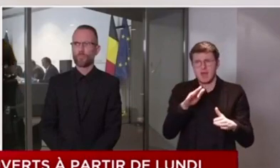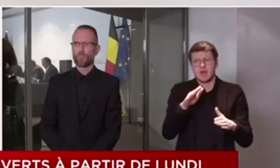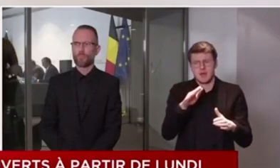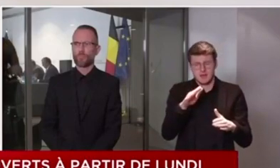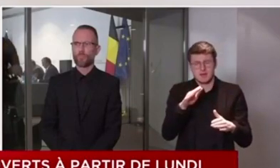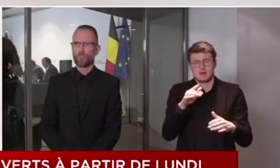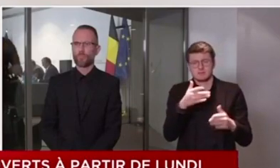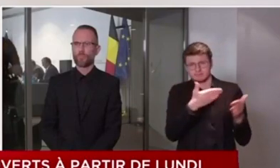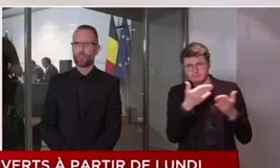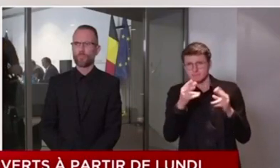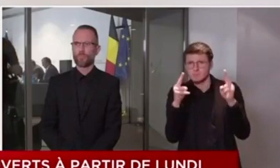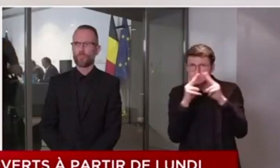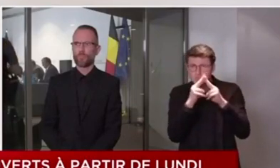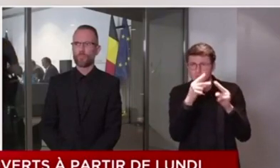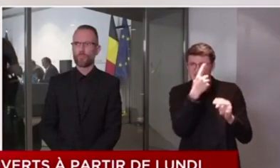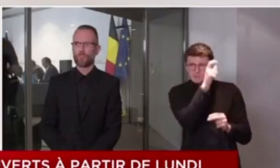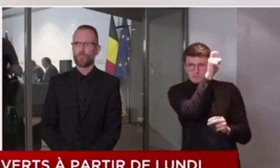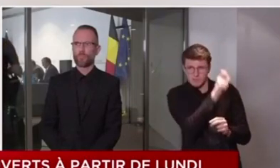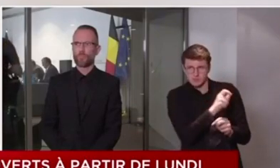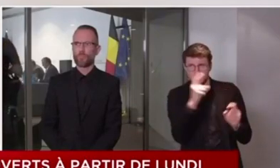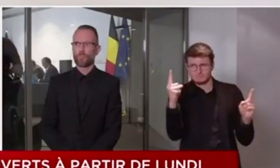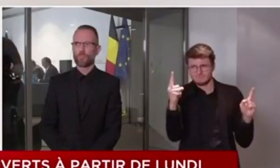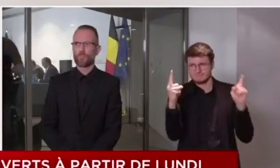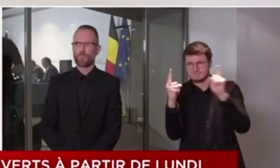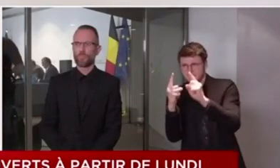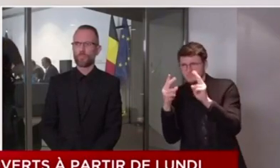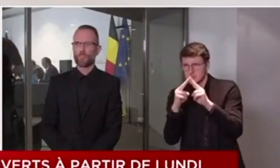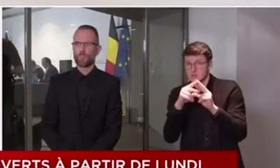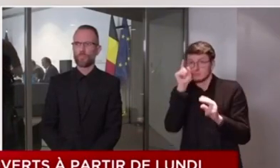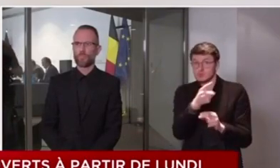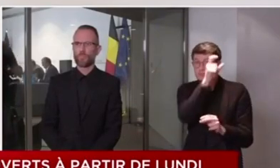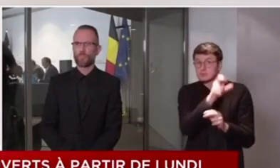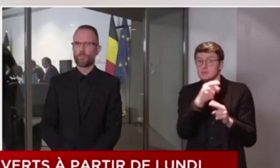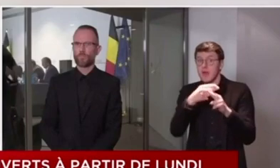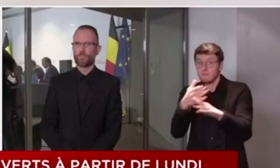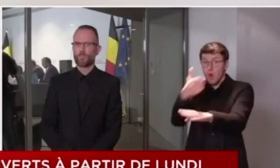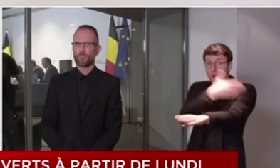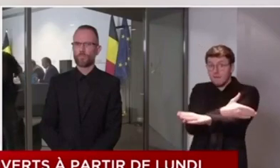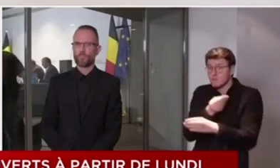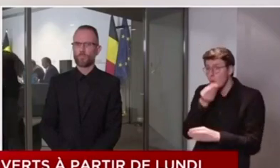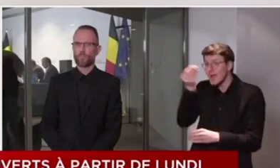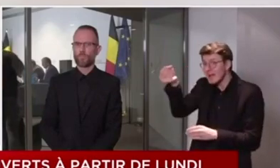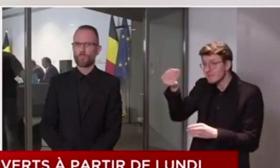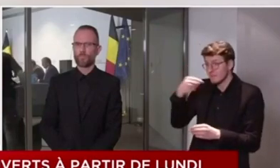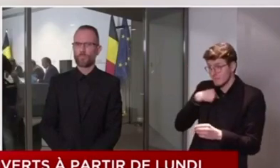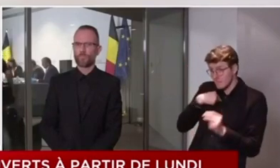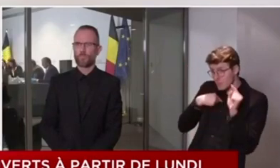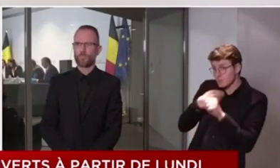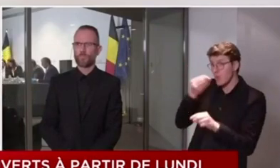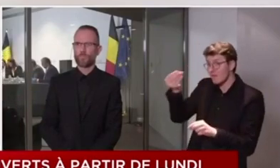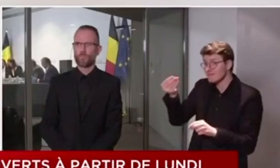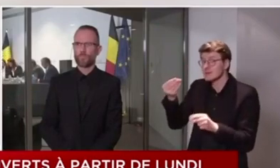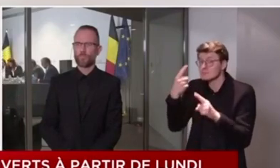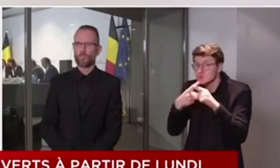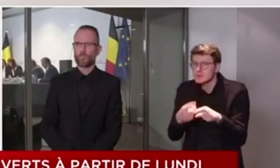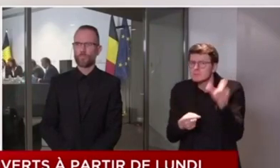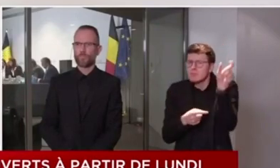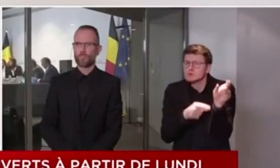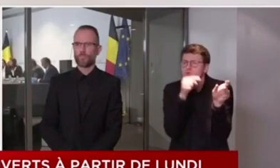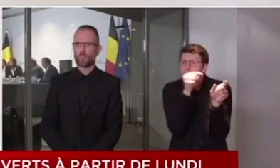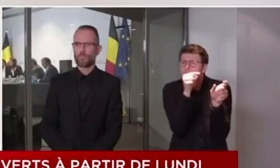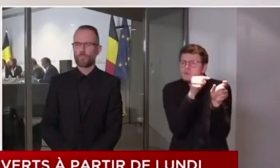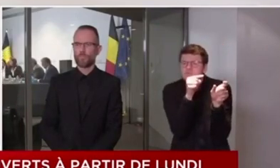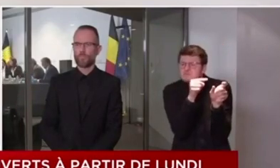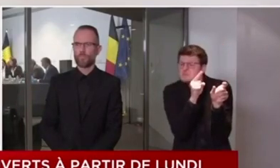il pourra y avoir des visites, des visites d'une personne annoncée au préalable, à condition que cette personne